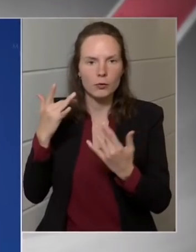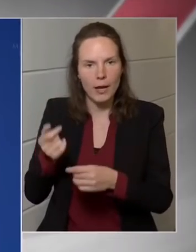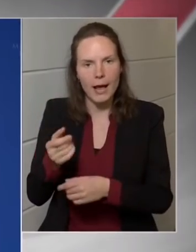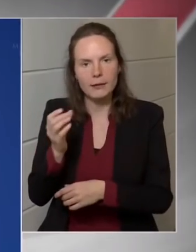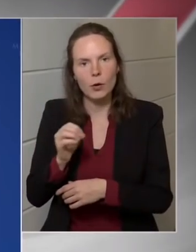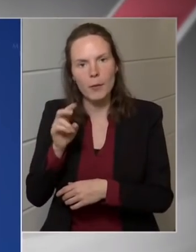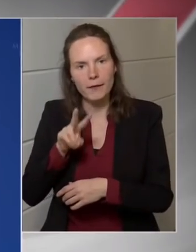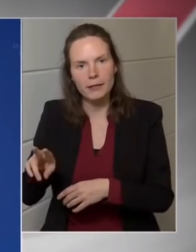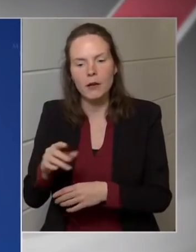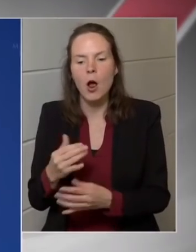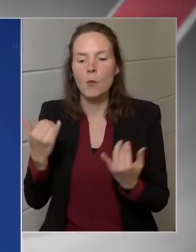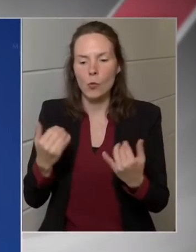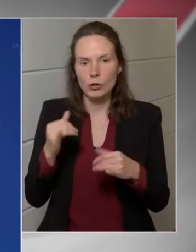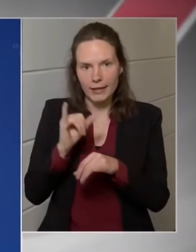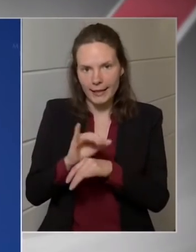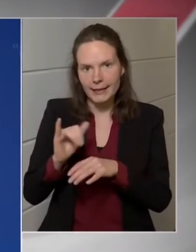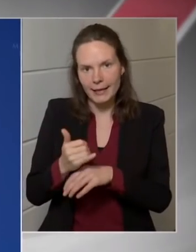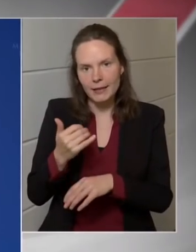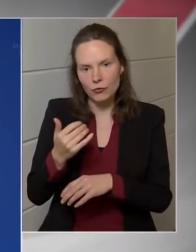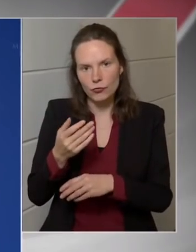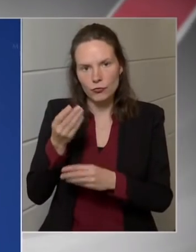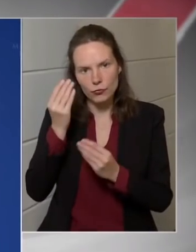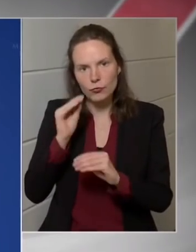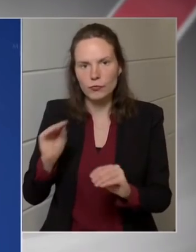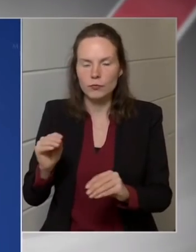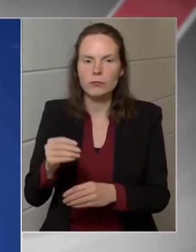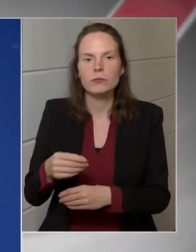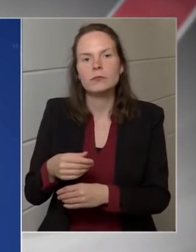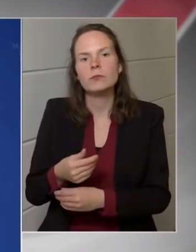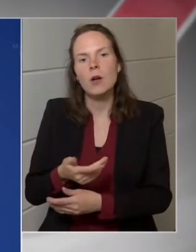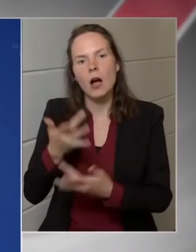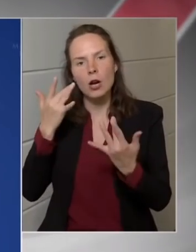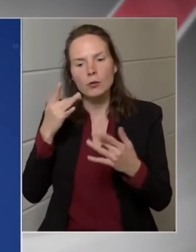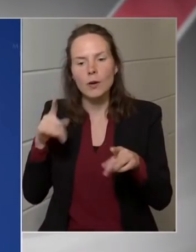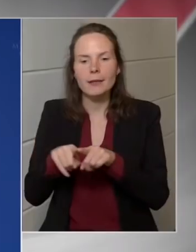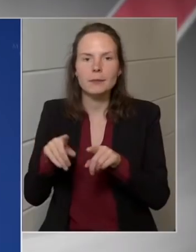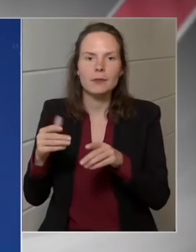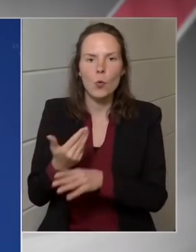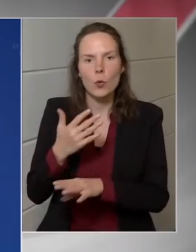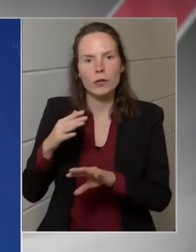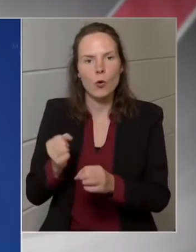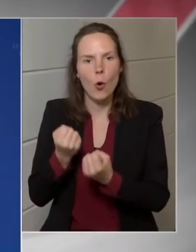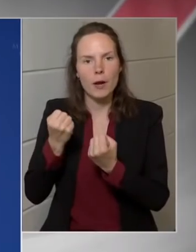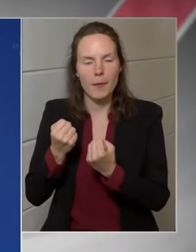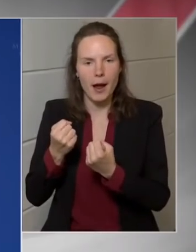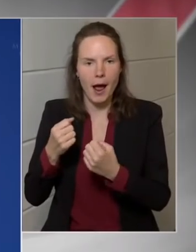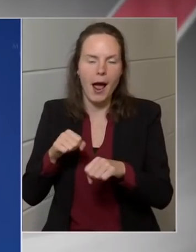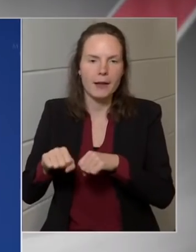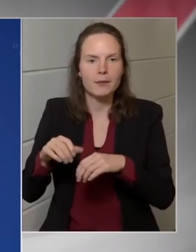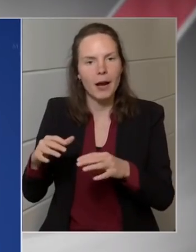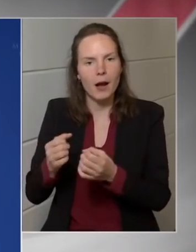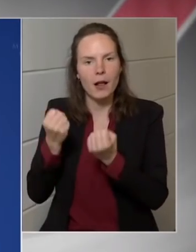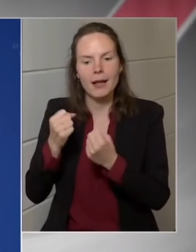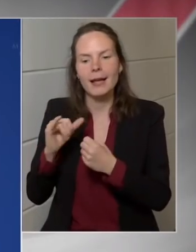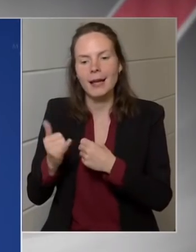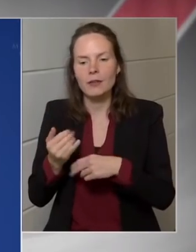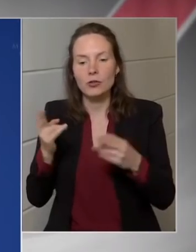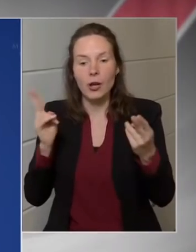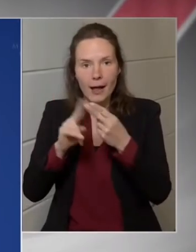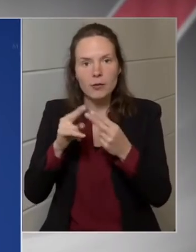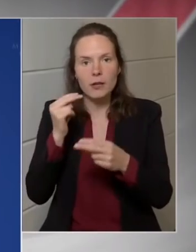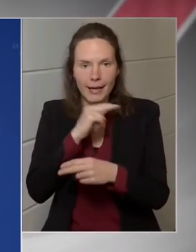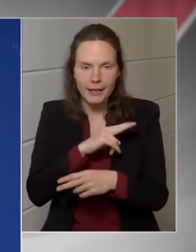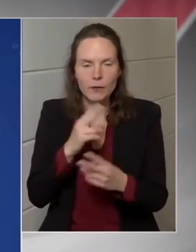választás estején elsőként gratulálta a magyar miniszterelnöknek a lengyel kollégája. Morawiecki miniszterelnök a héten